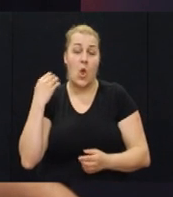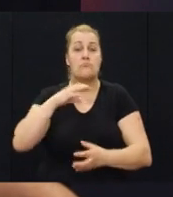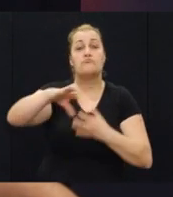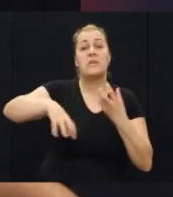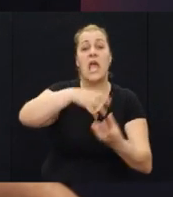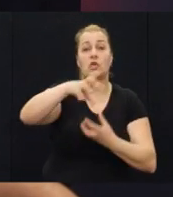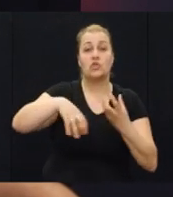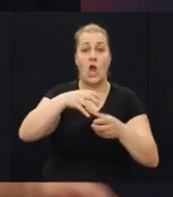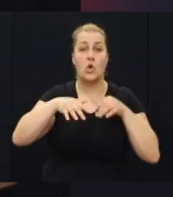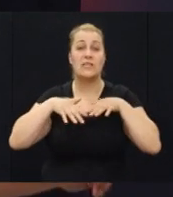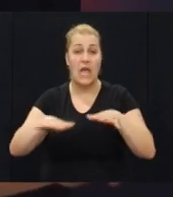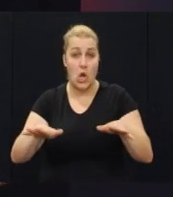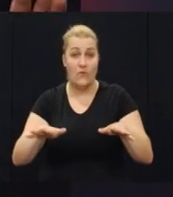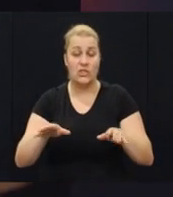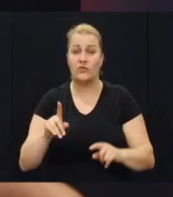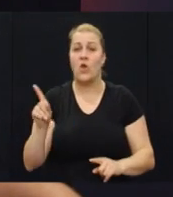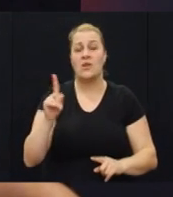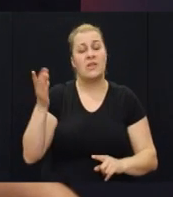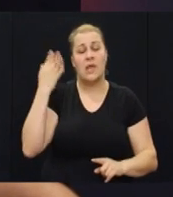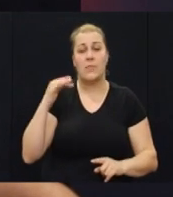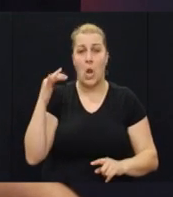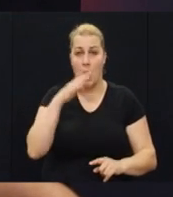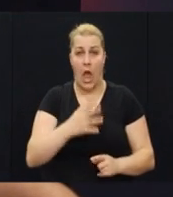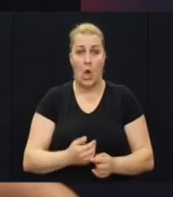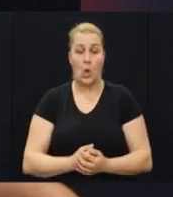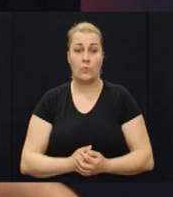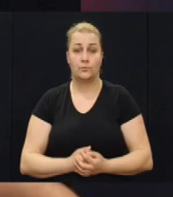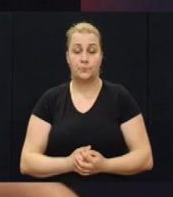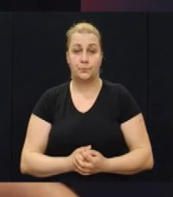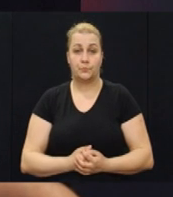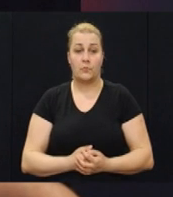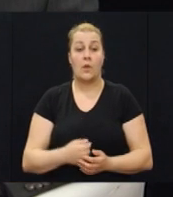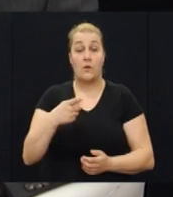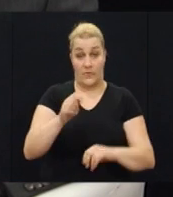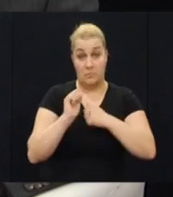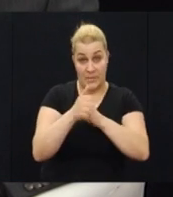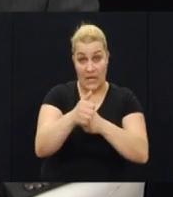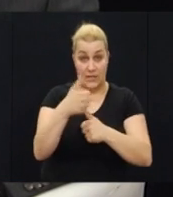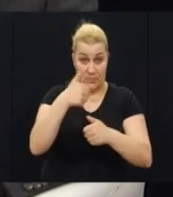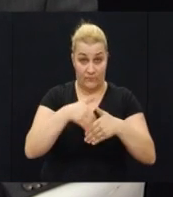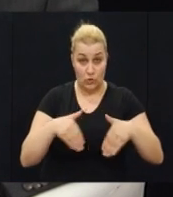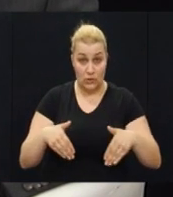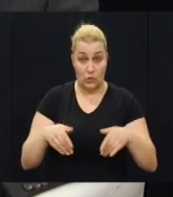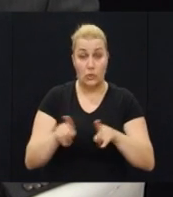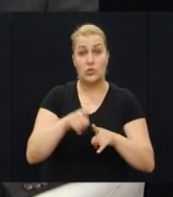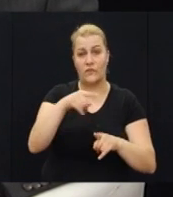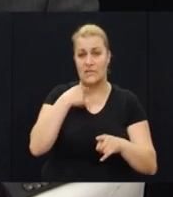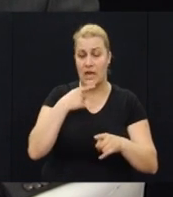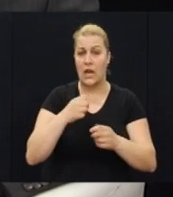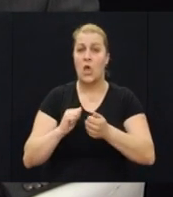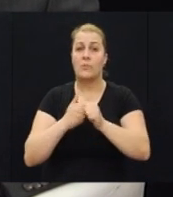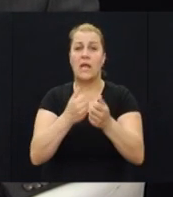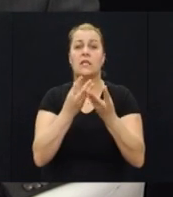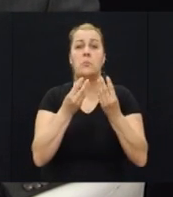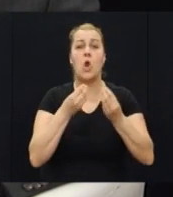mješano stranovništvo i nije nam bilo lako. Da. Pratite prvu crtu, ali pratite rekste i mnoge